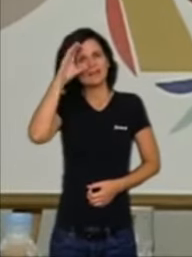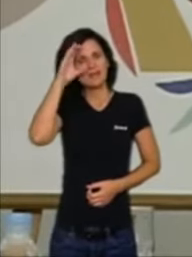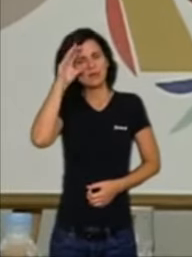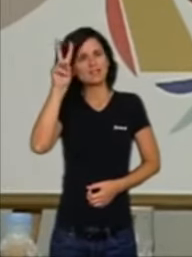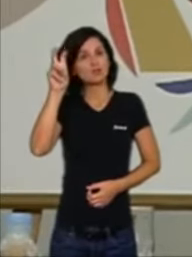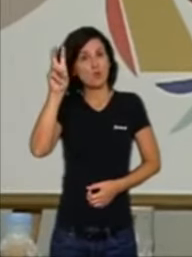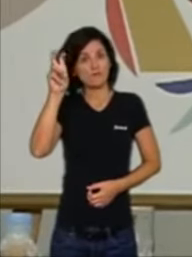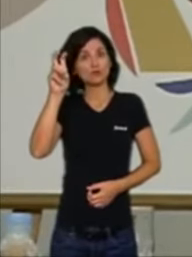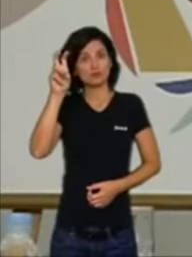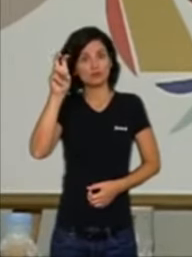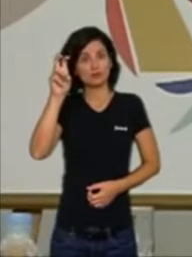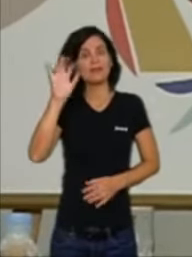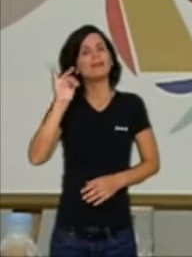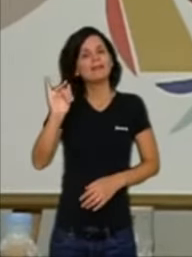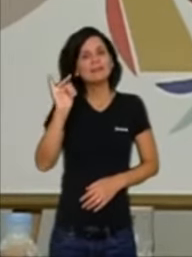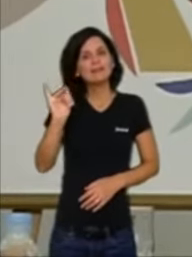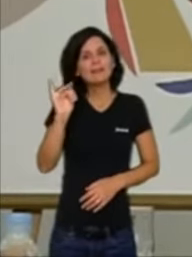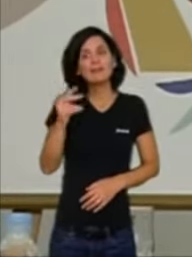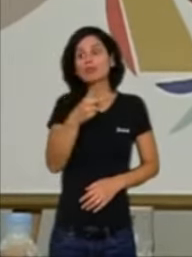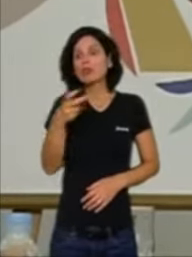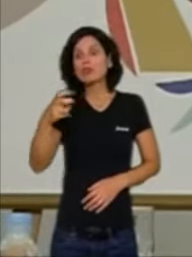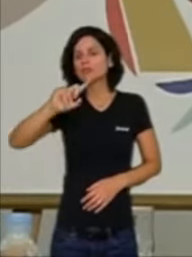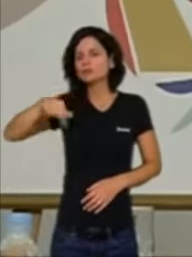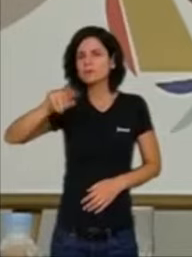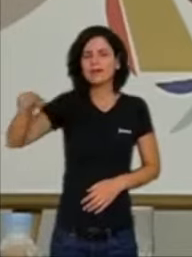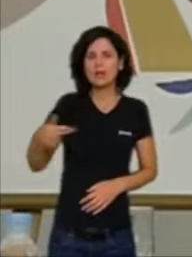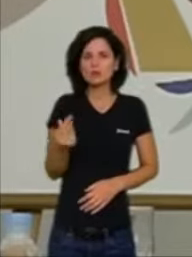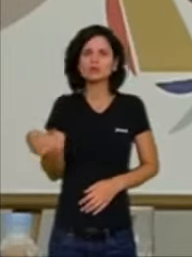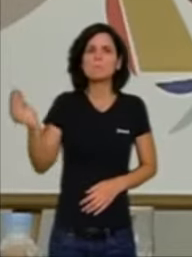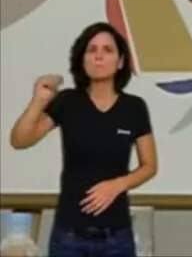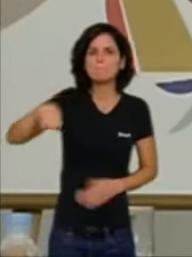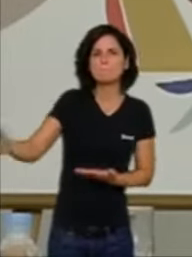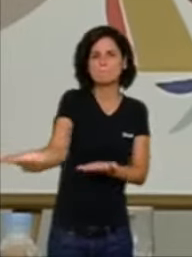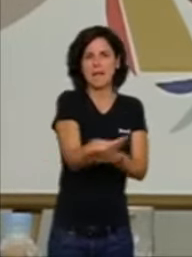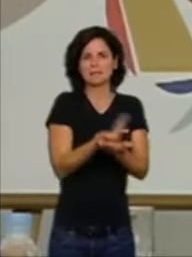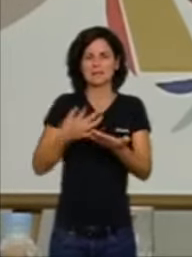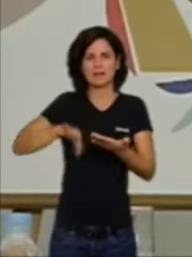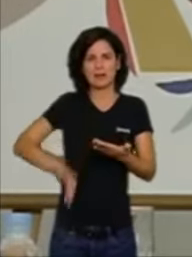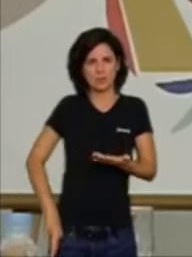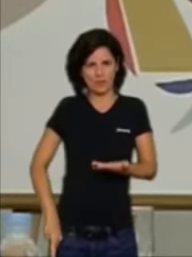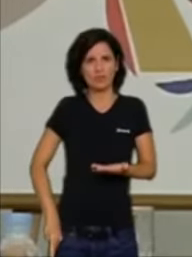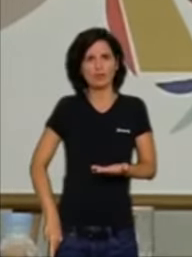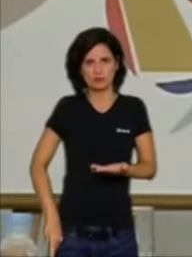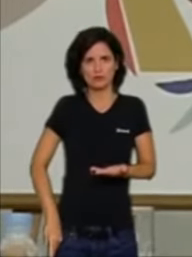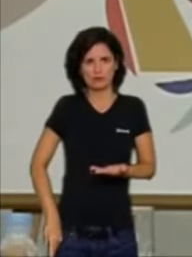i guanyar 200.000 euros més en recaptació, fins sumar els 10,6 milions.